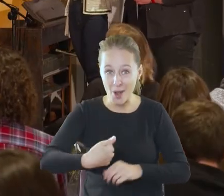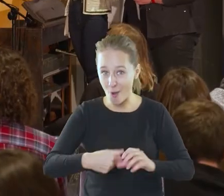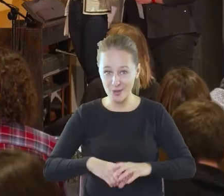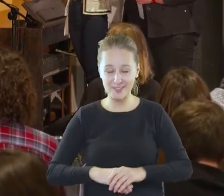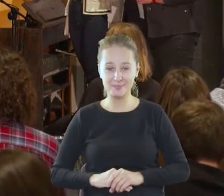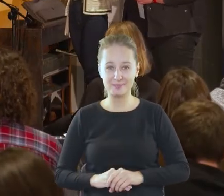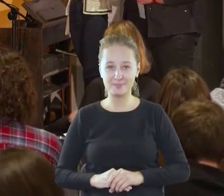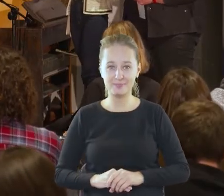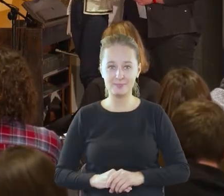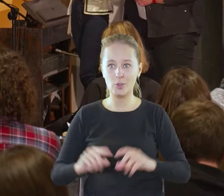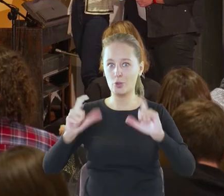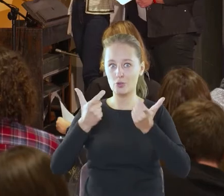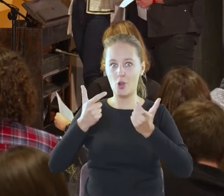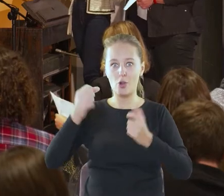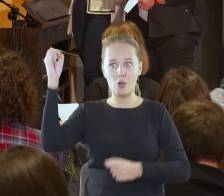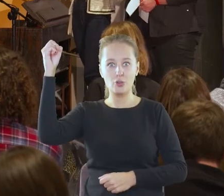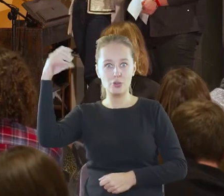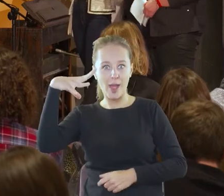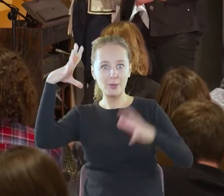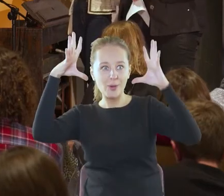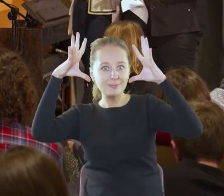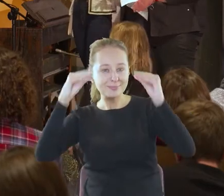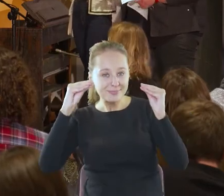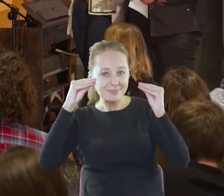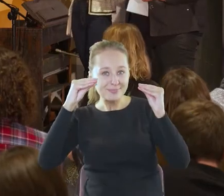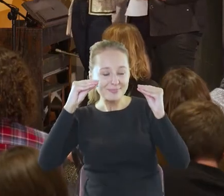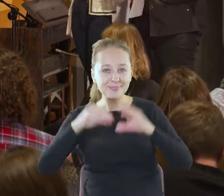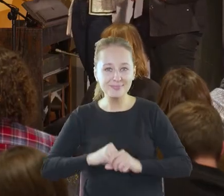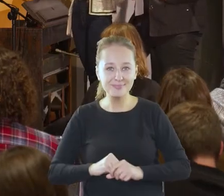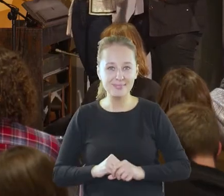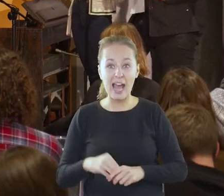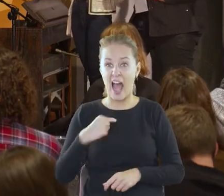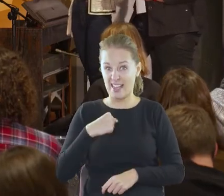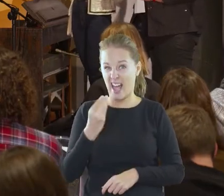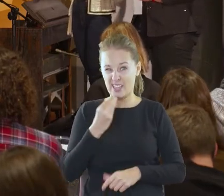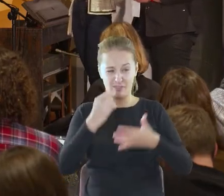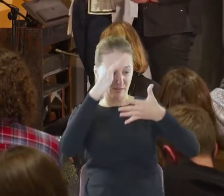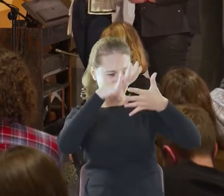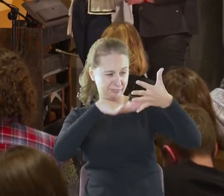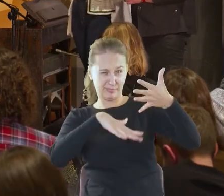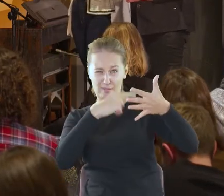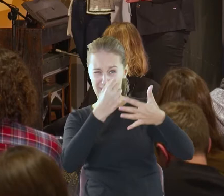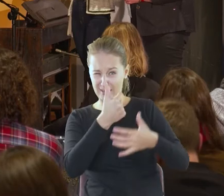To co, gasimy światło, tak? No pan już... Ja tu mam jeszcze parę punktów.